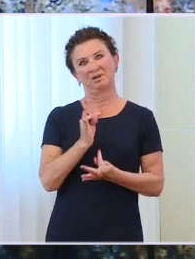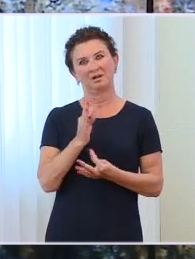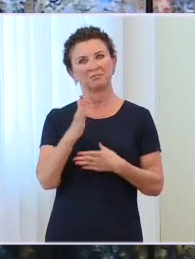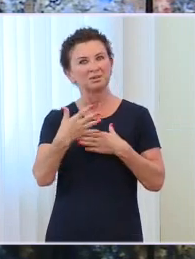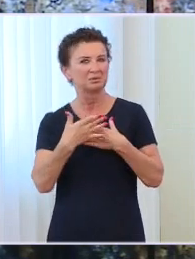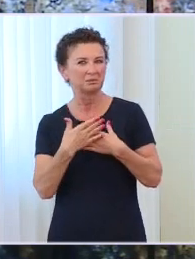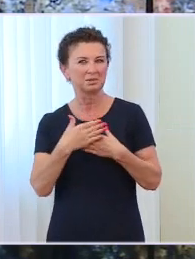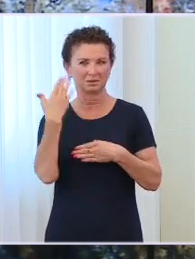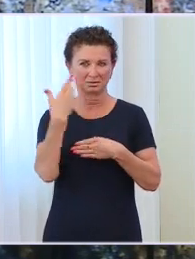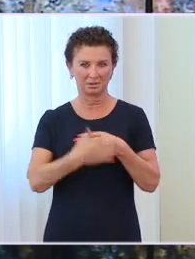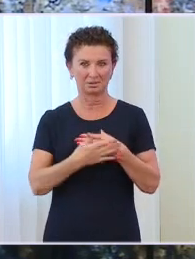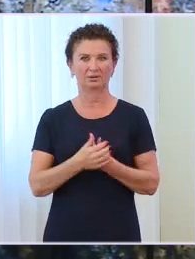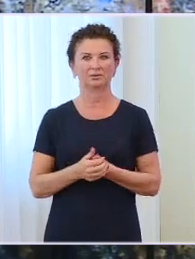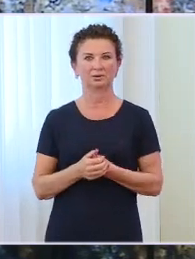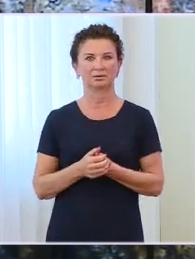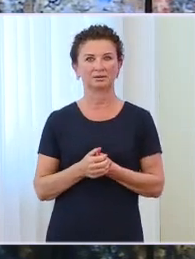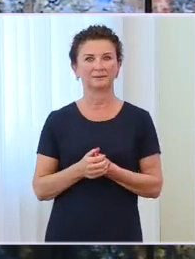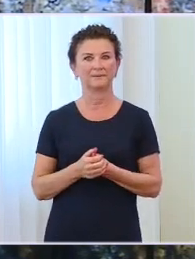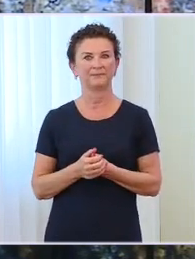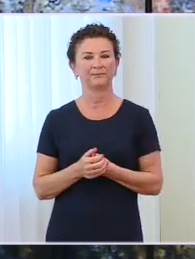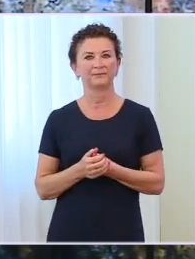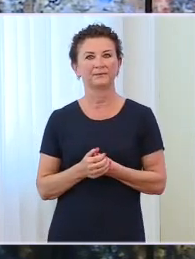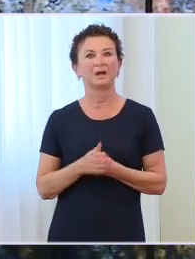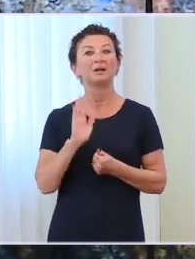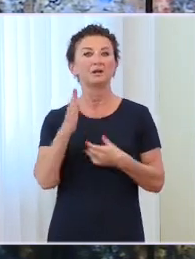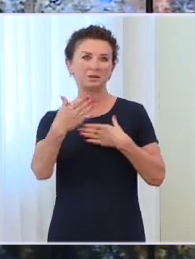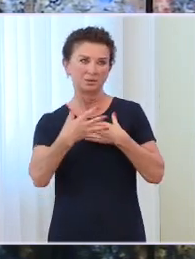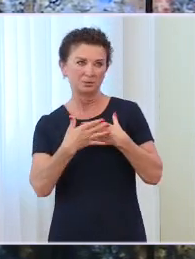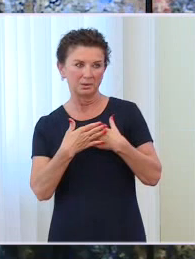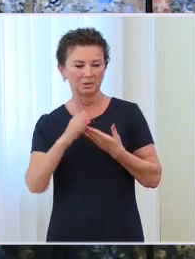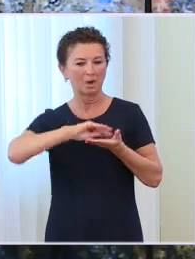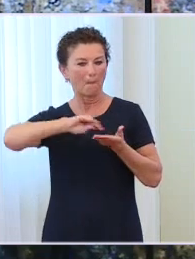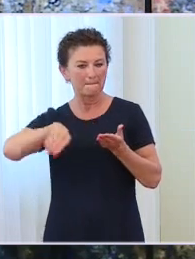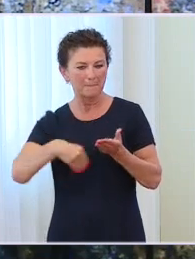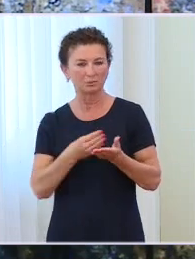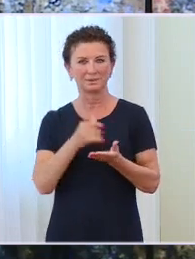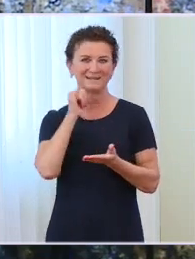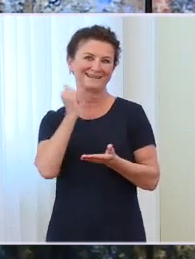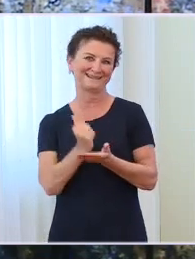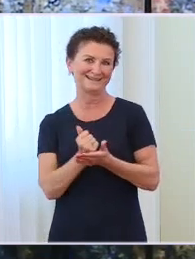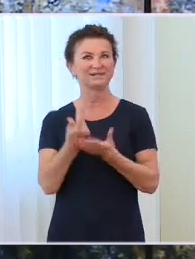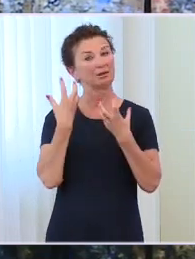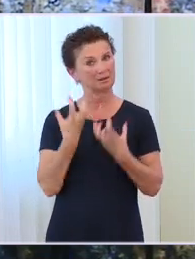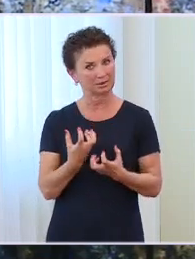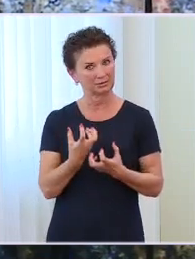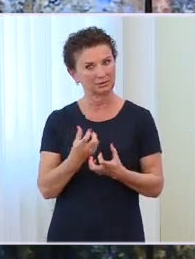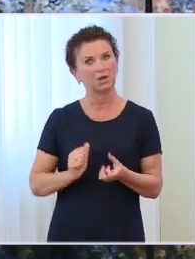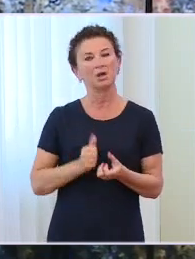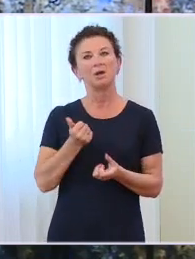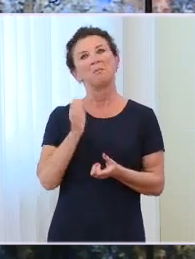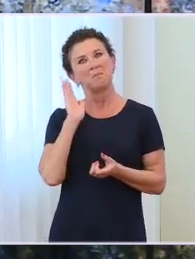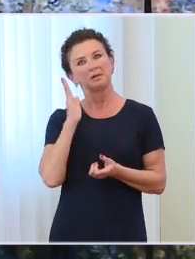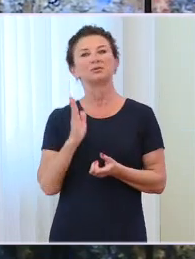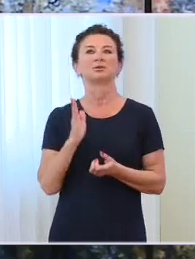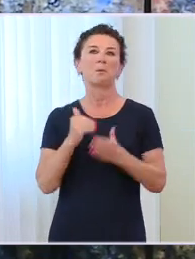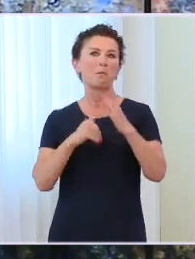chwilę podpisany zostanie list intencyjny w sprawie budowy nowej siedziby. Podpiszą